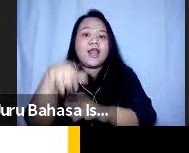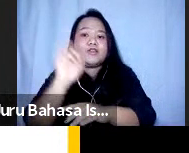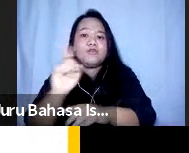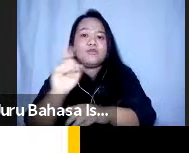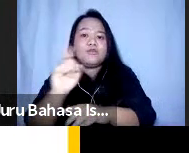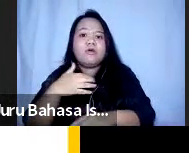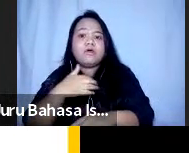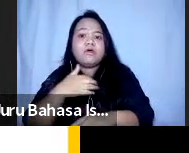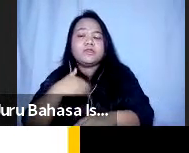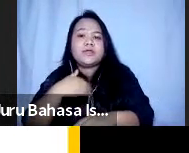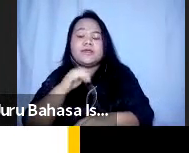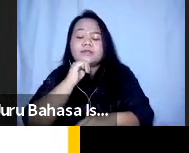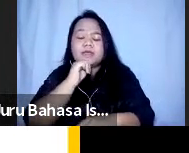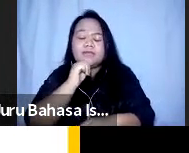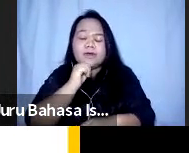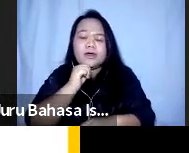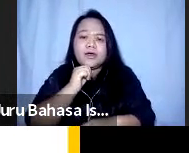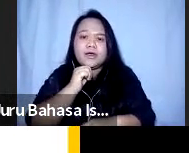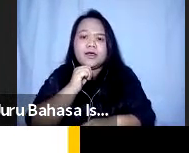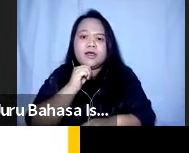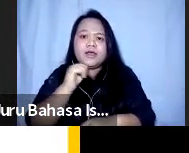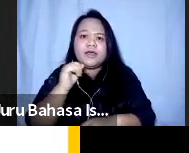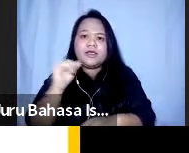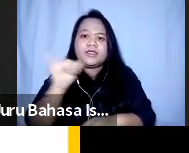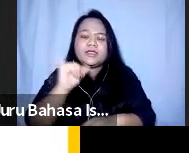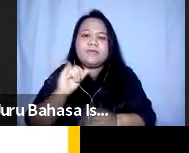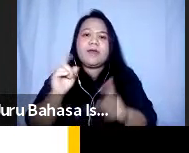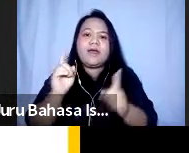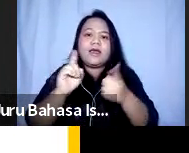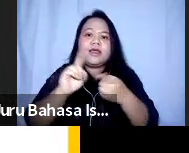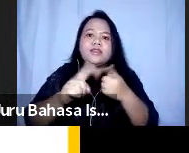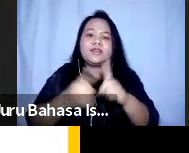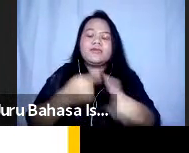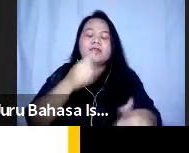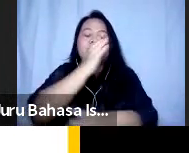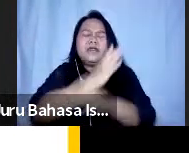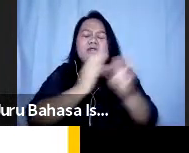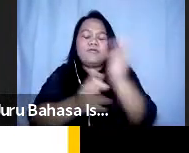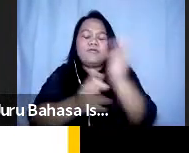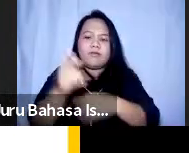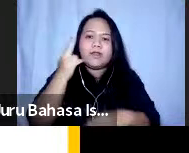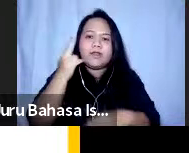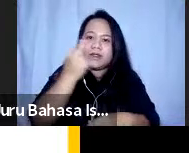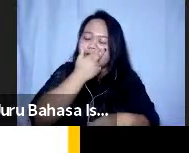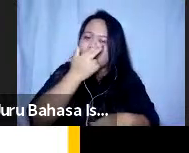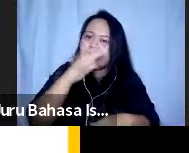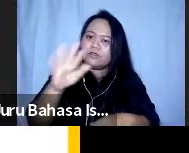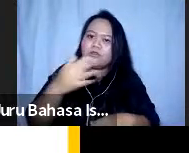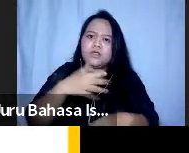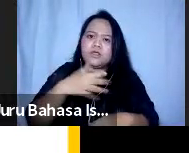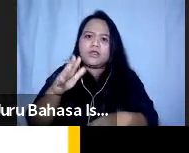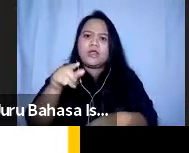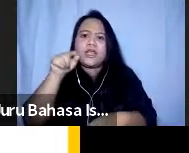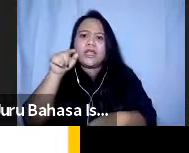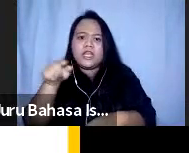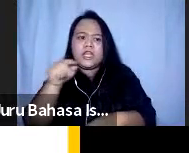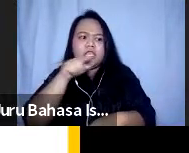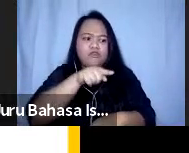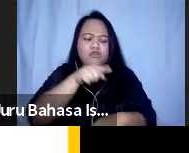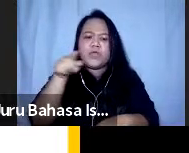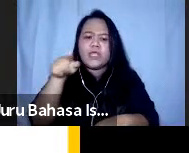kita gitu ketika bersama teman-teman di fabel netra itu hindari kata ini dan itu